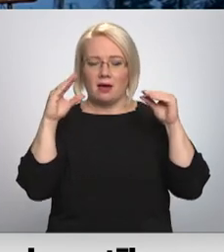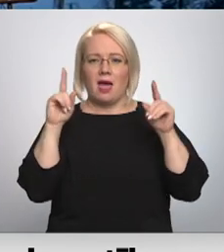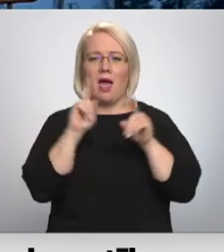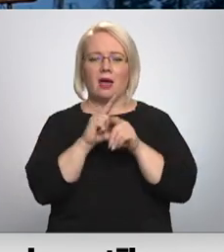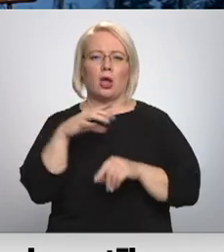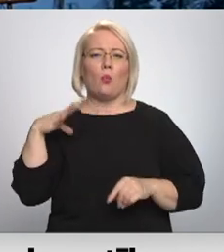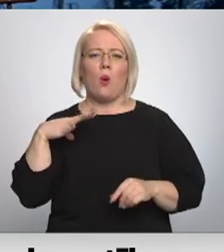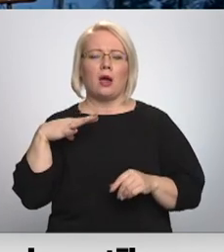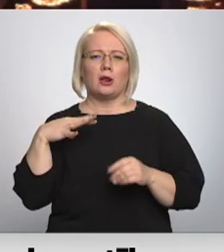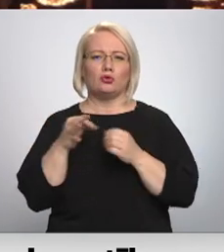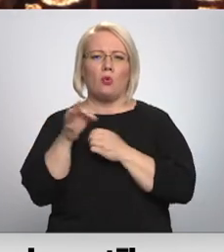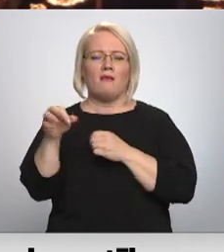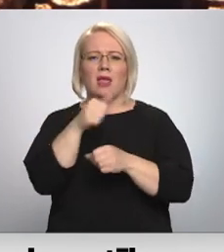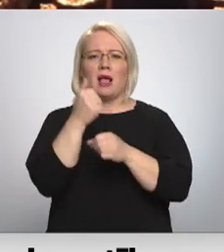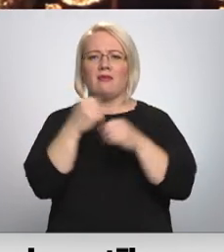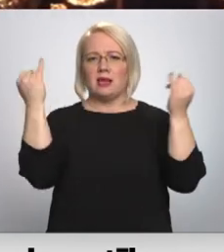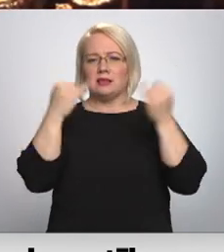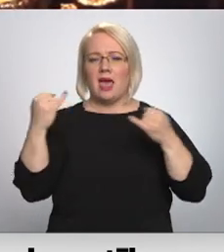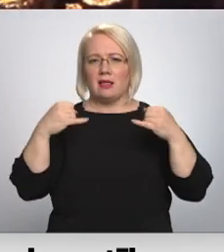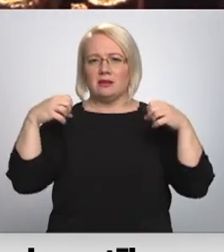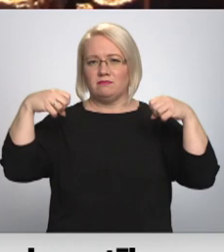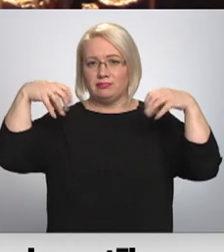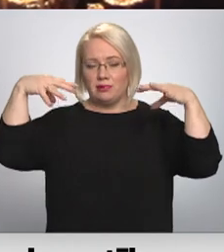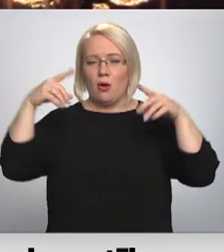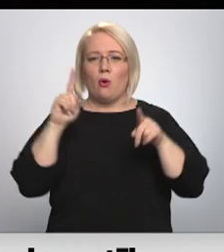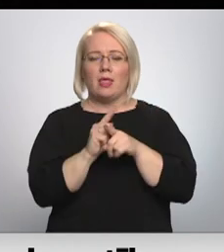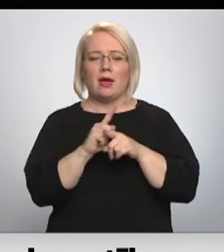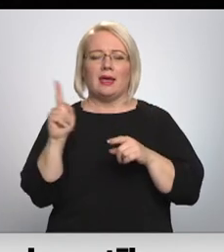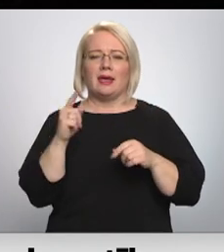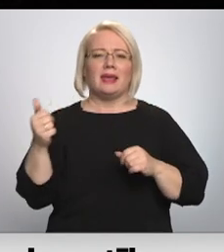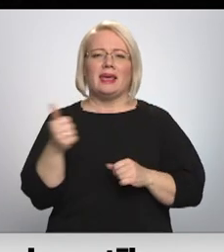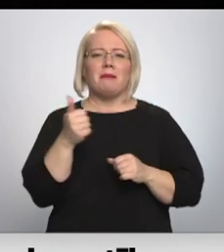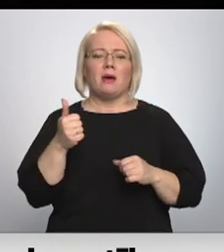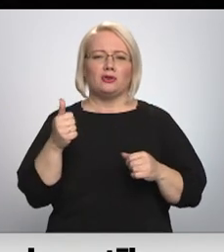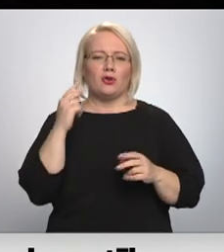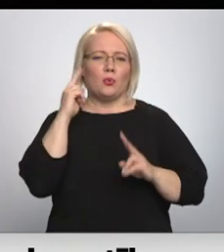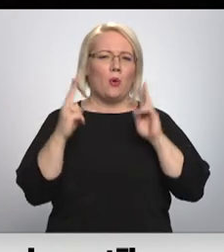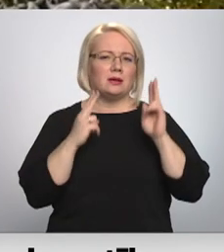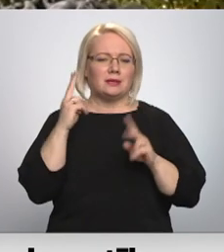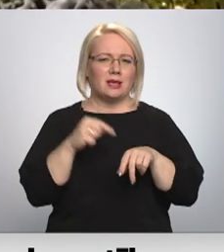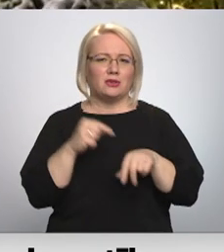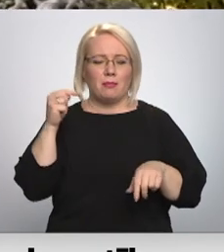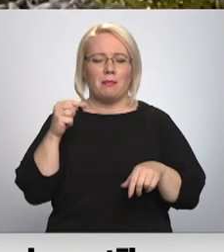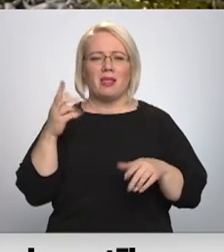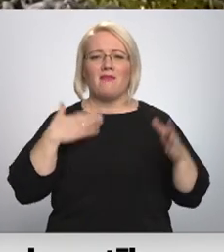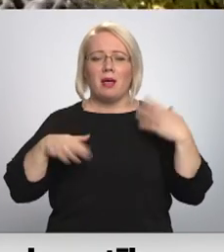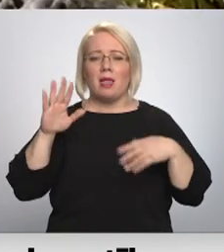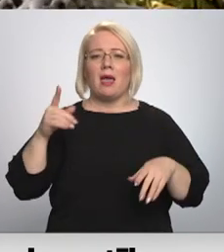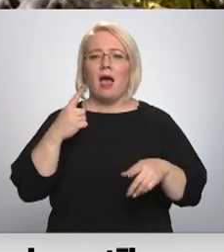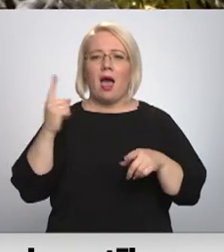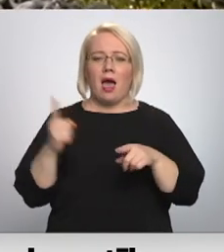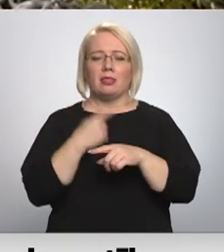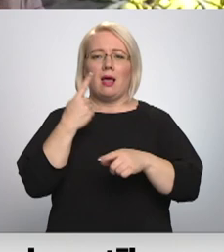ogris noveda galvenā seglis. Arī šai pusē prieks esot par īpašo noskaņu, bet lielākā vēlme, lai atkal atgrieztos